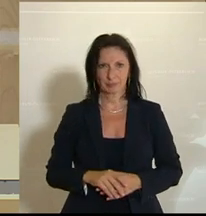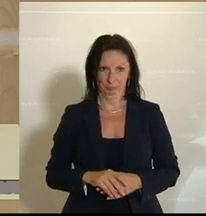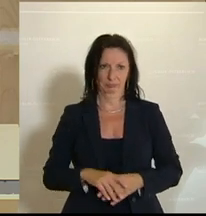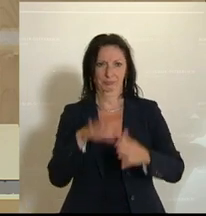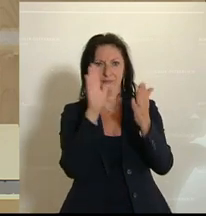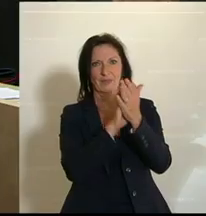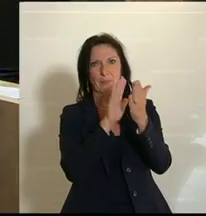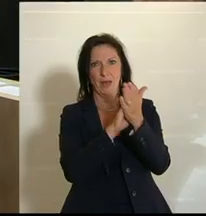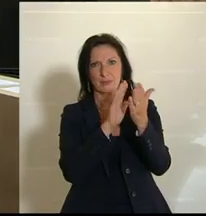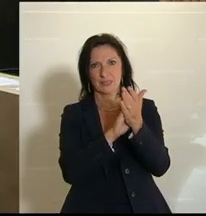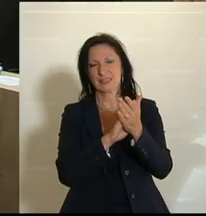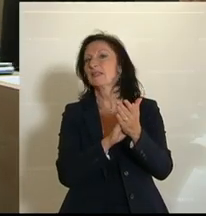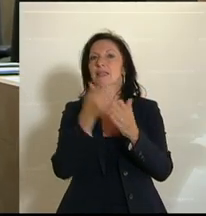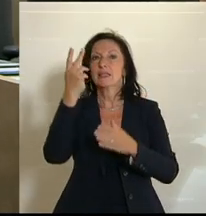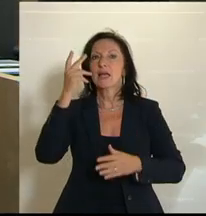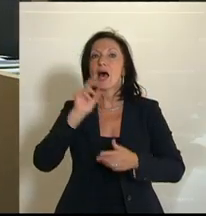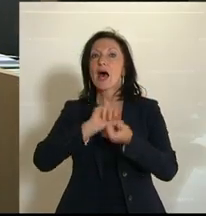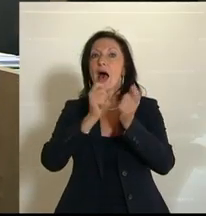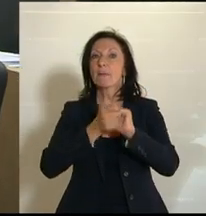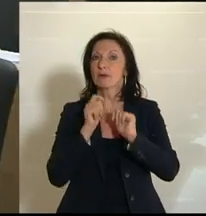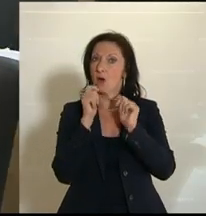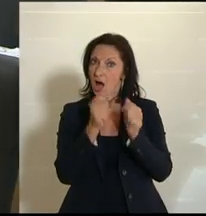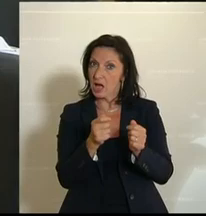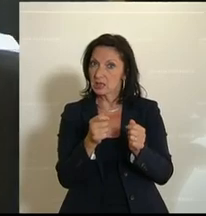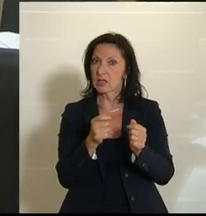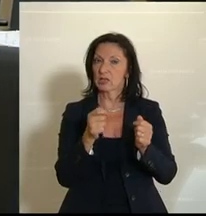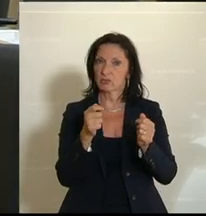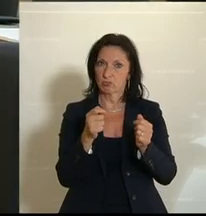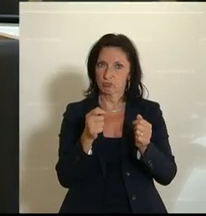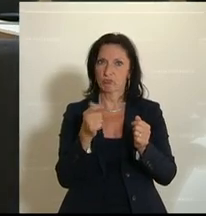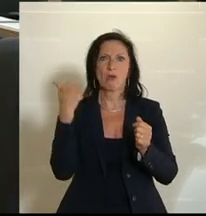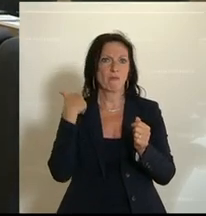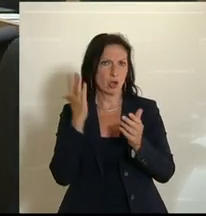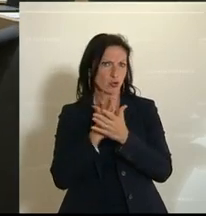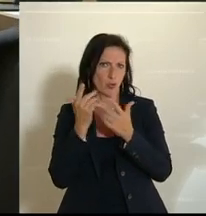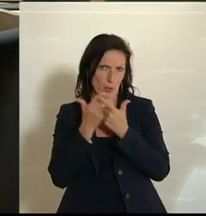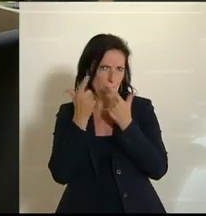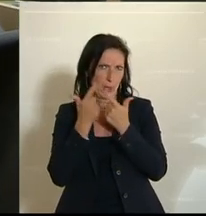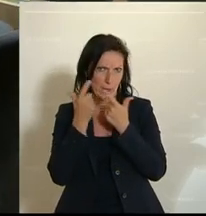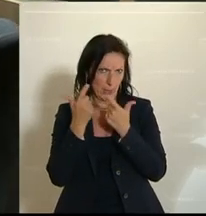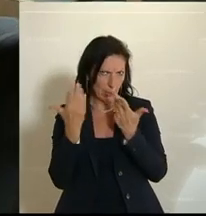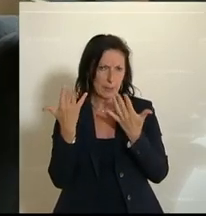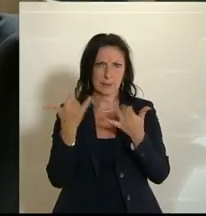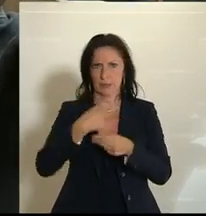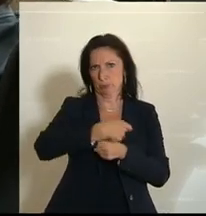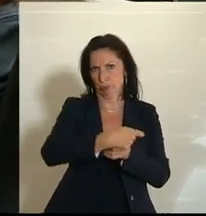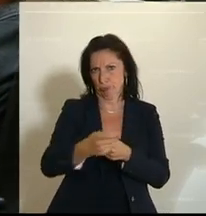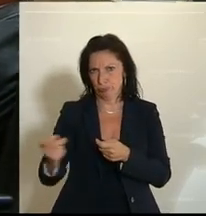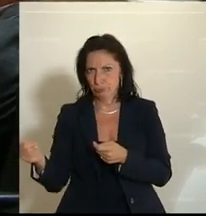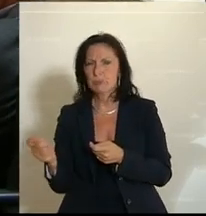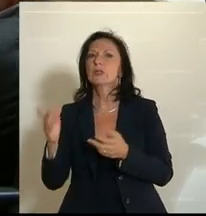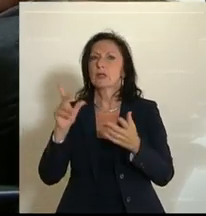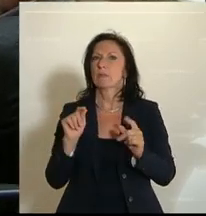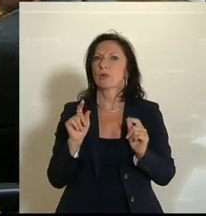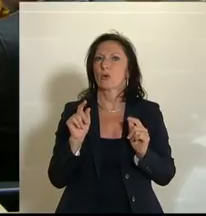Hammer von der ÖVP und Christian Trobitz von der SPÖ. setzt fort. in den Grundzügen erläutert, wird zur Verteilung gebracht und